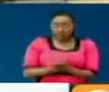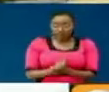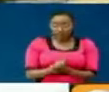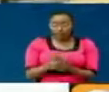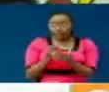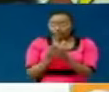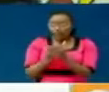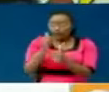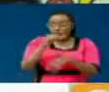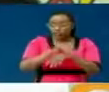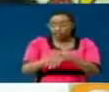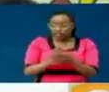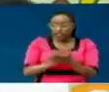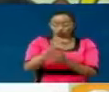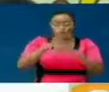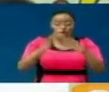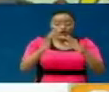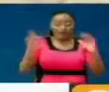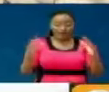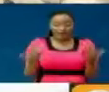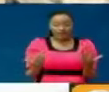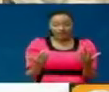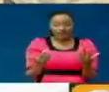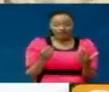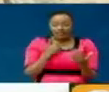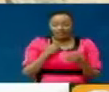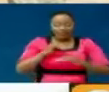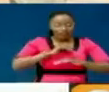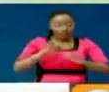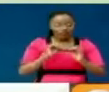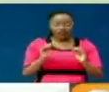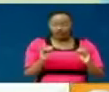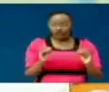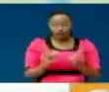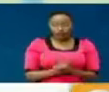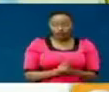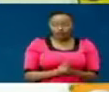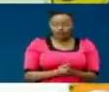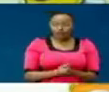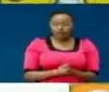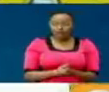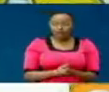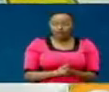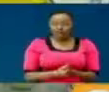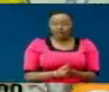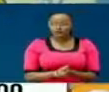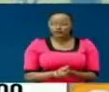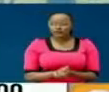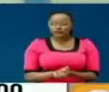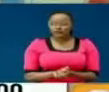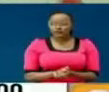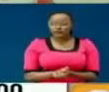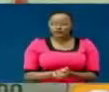ambayo ya natokana na masomo ya mitandao, haya toshelezi, haya toshi. Enoxikoli, Runinga Citizen,